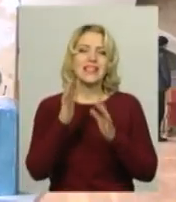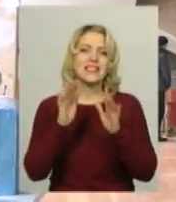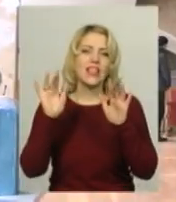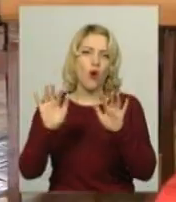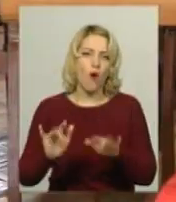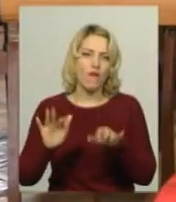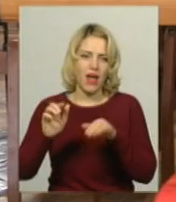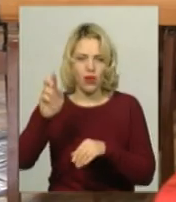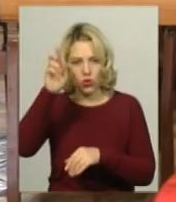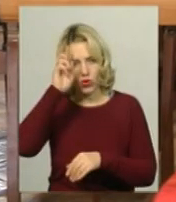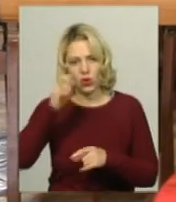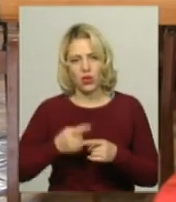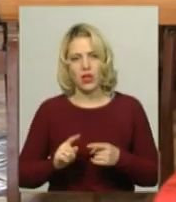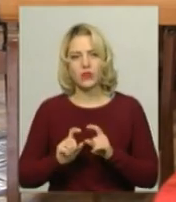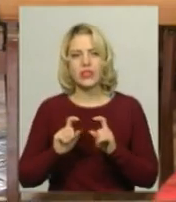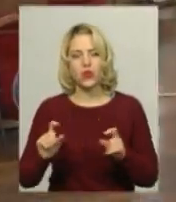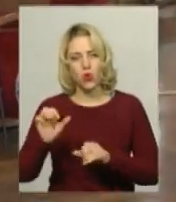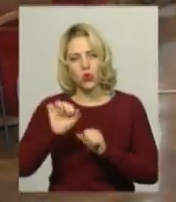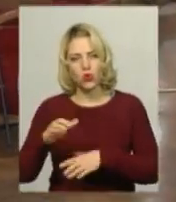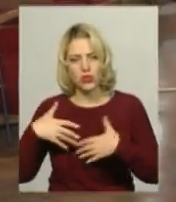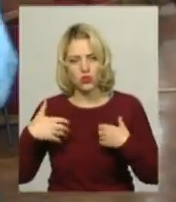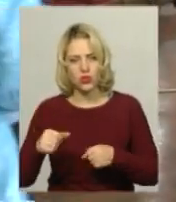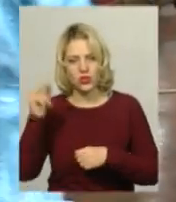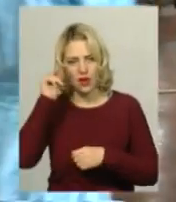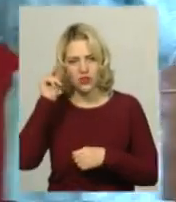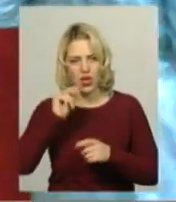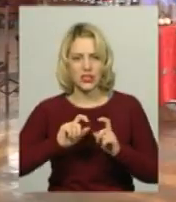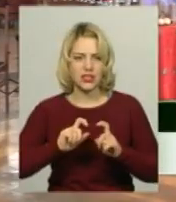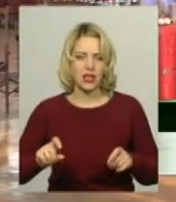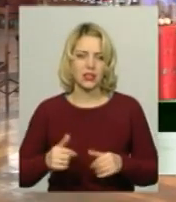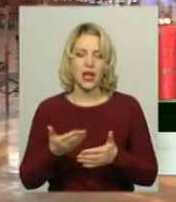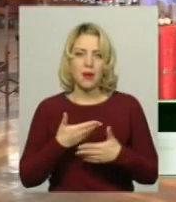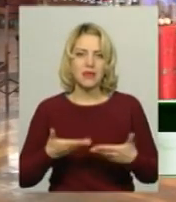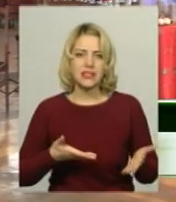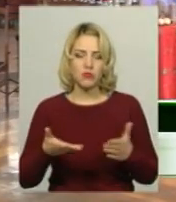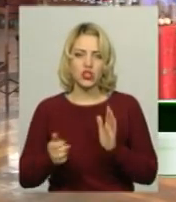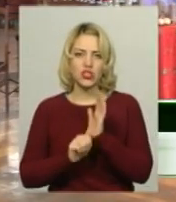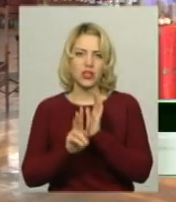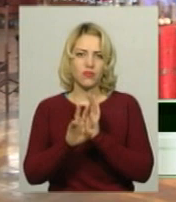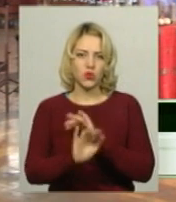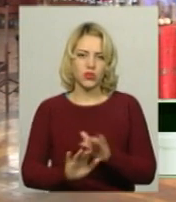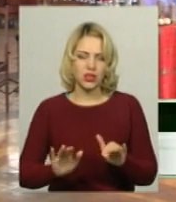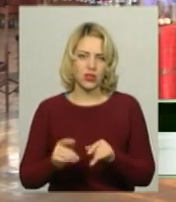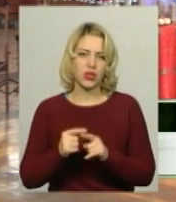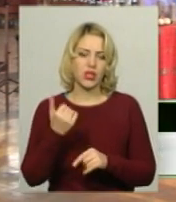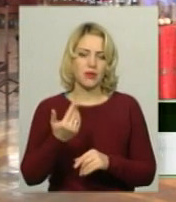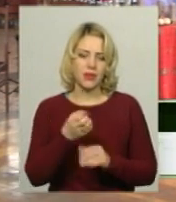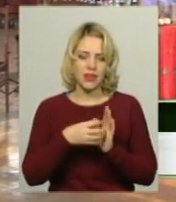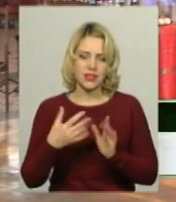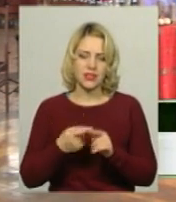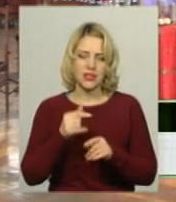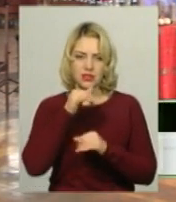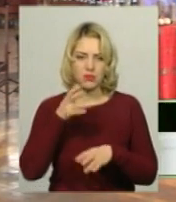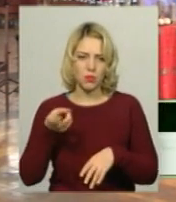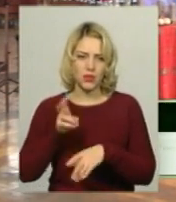у соціальних мережах, закладах охорони здоров'я та навчальних закладах, додає Тетяна Кріль. Ми запросили 62 діток, 15 з них не змогли прийти